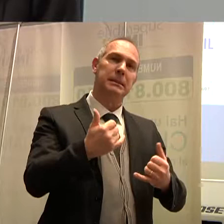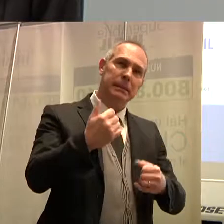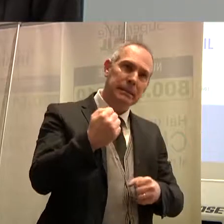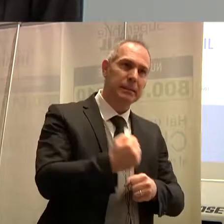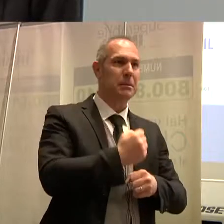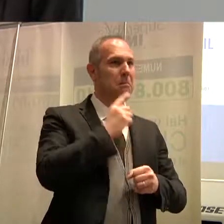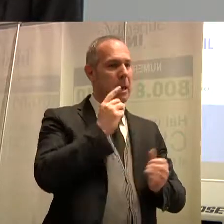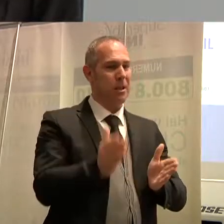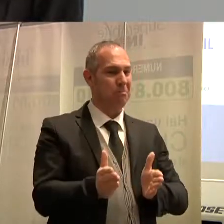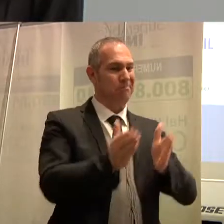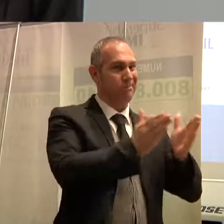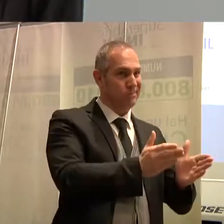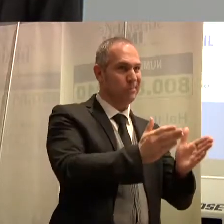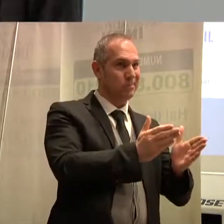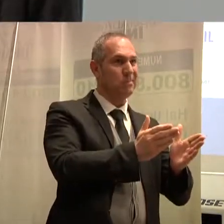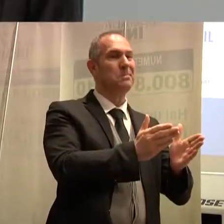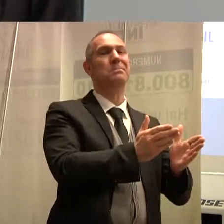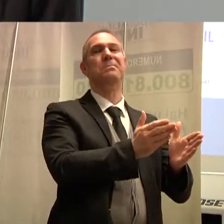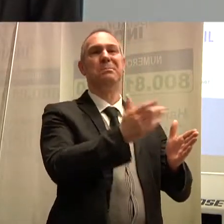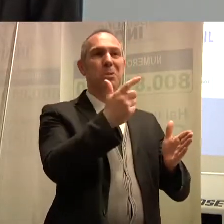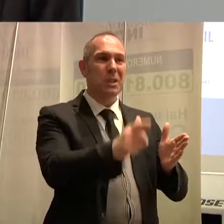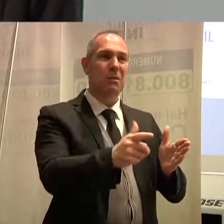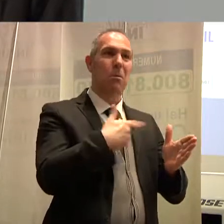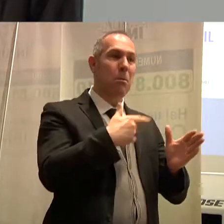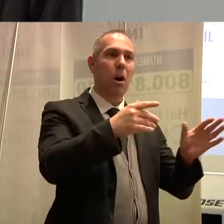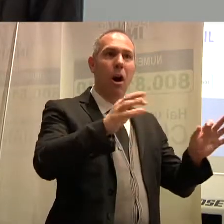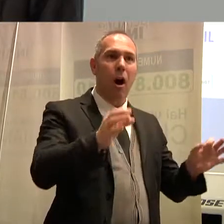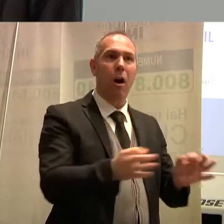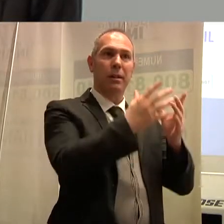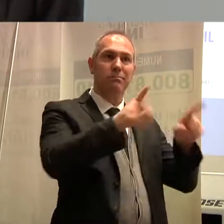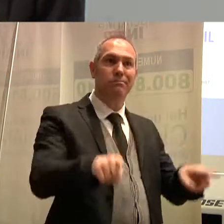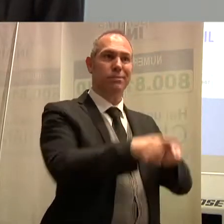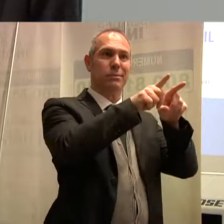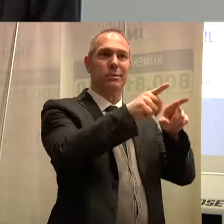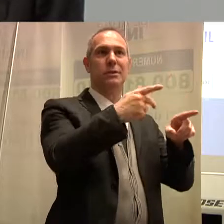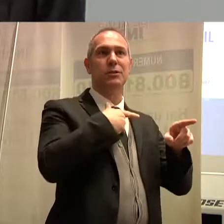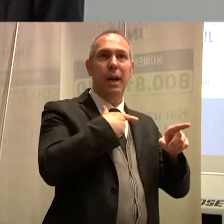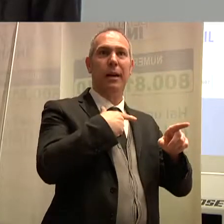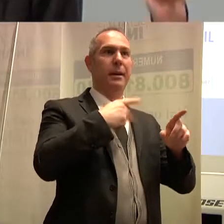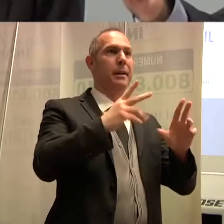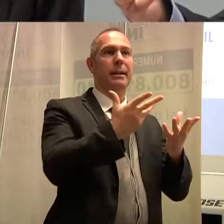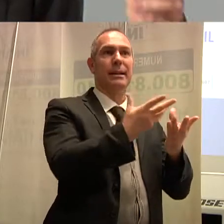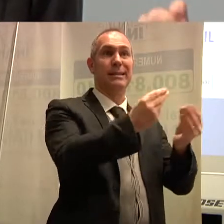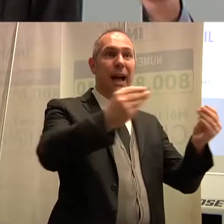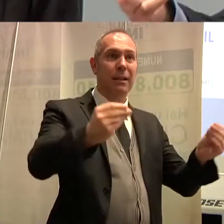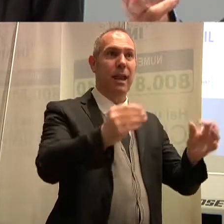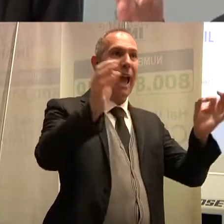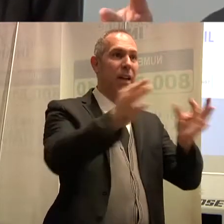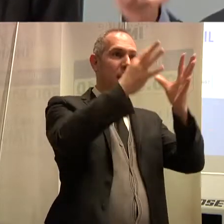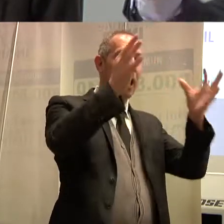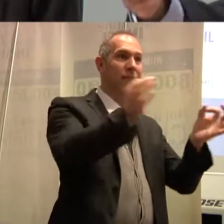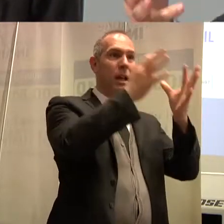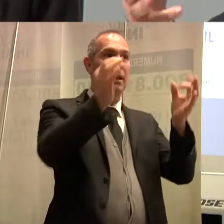e questo è anche segno di un momento anche di rivitalizzazione del tessuto sociale, perché stamattina c'erano degli eventi, gli amici dell